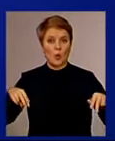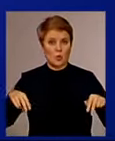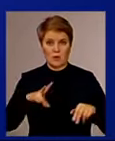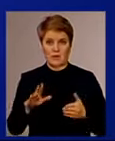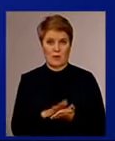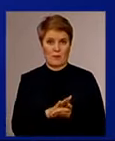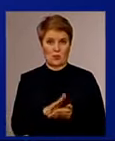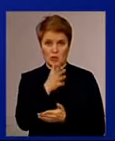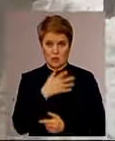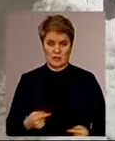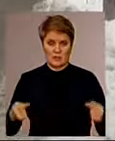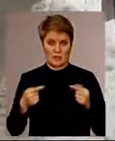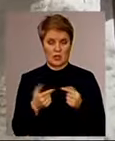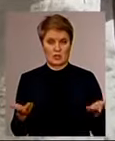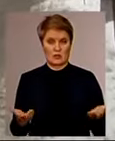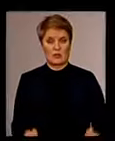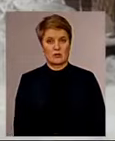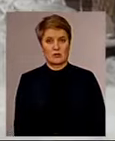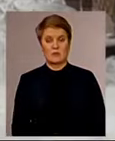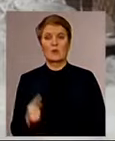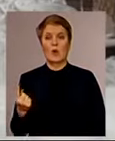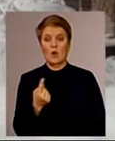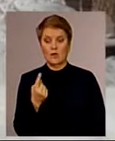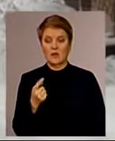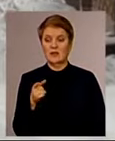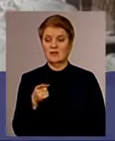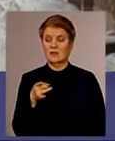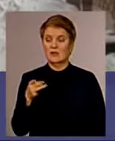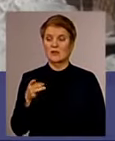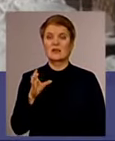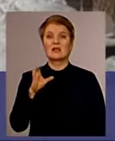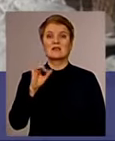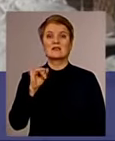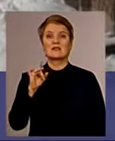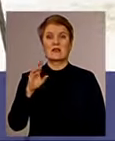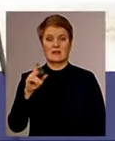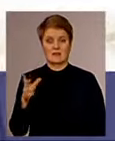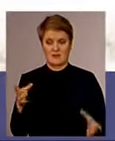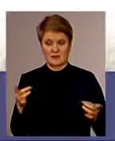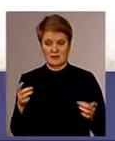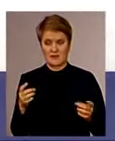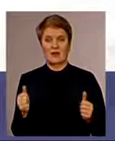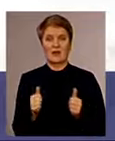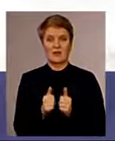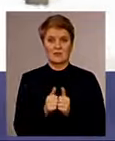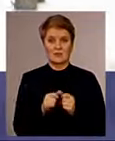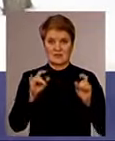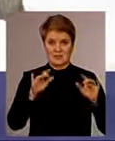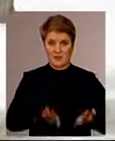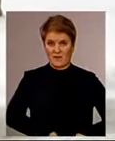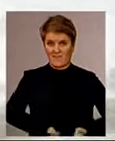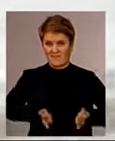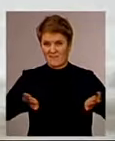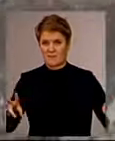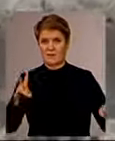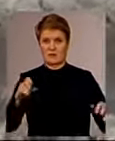Дмитро Клим'юк. Це одна з вулиць у мікрорайоні Серець. Приїжджу частину прибрання техніки почистила, і більшість снігу тепер лежить біля